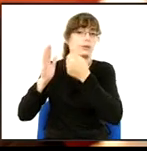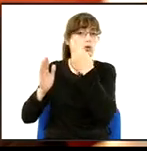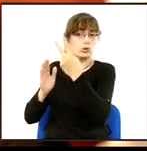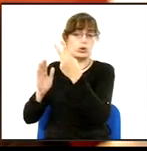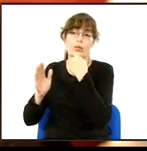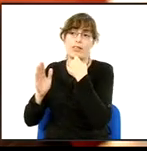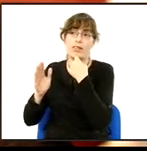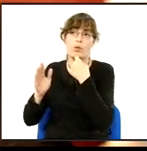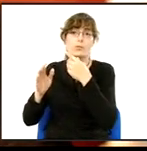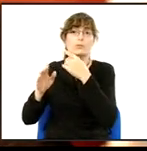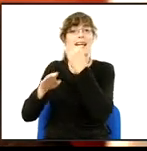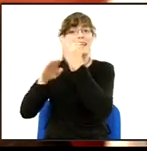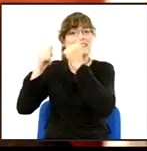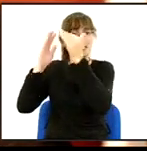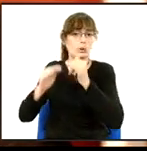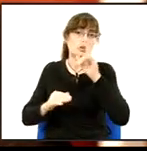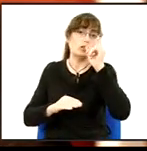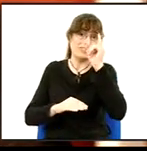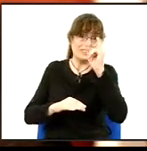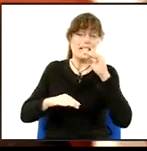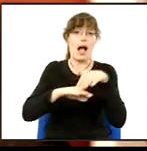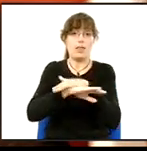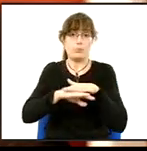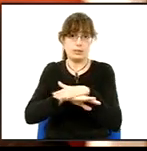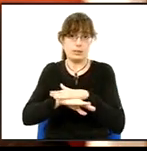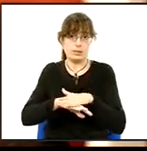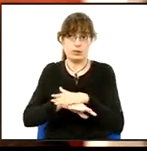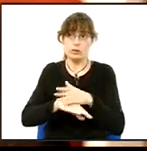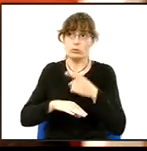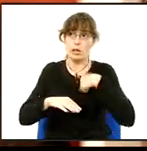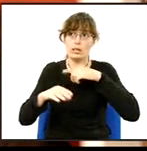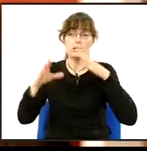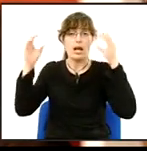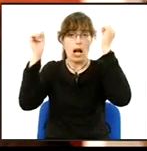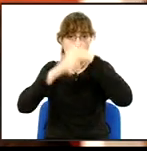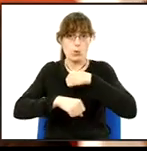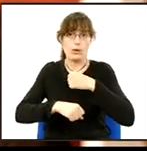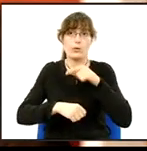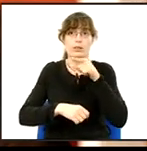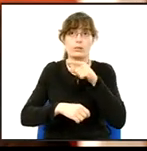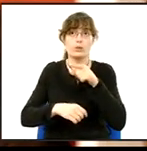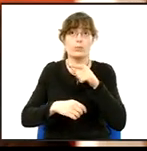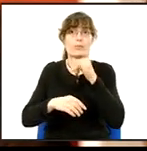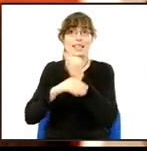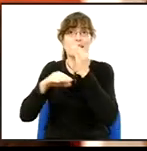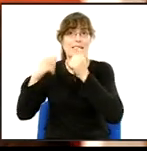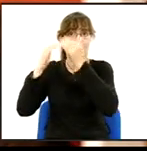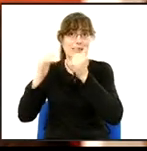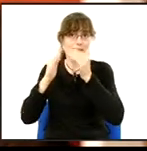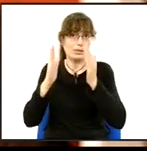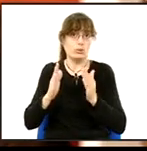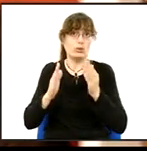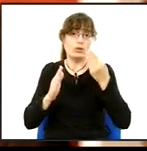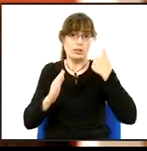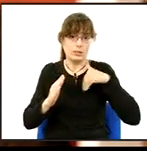institucions i administracions. Estaríem d'acord en l'apartat A, a instar a totes les institucions de l'Estat a garantir la